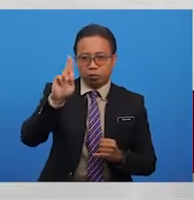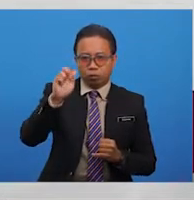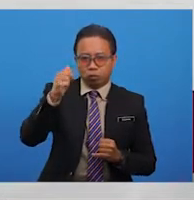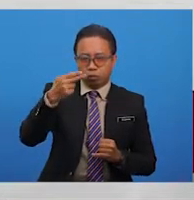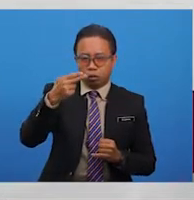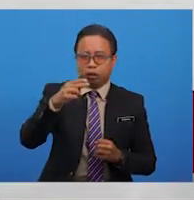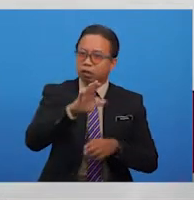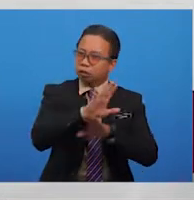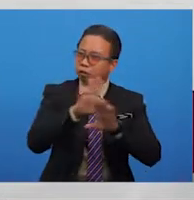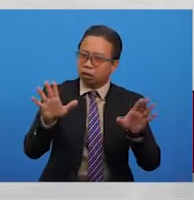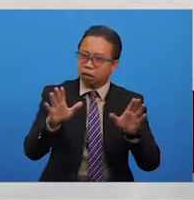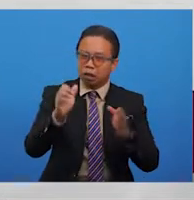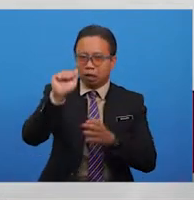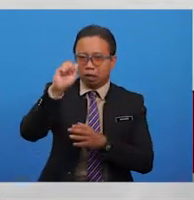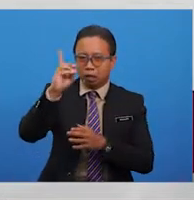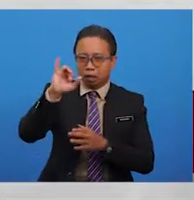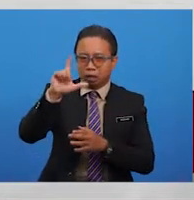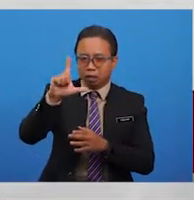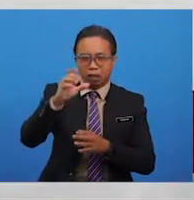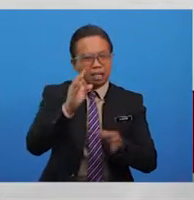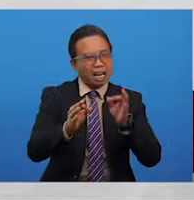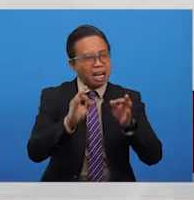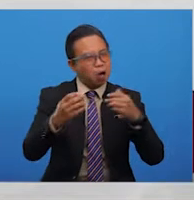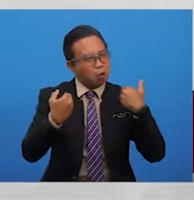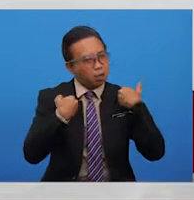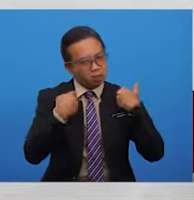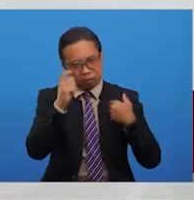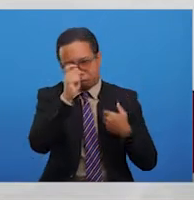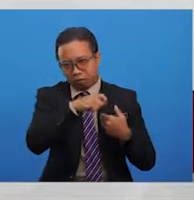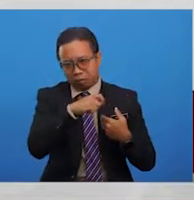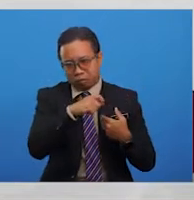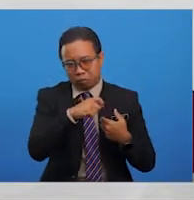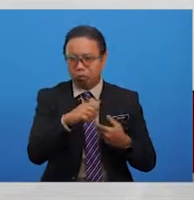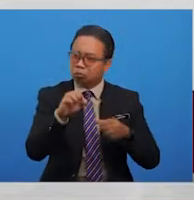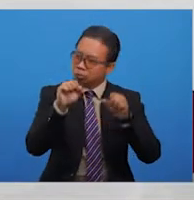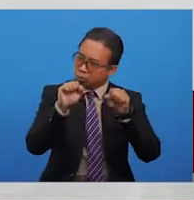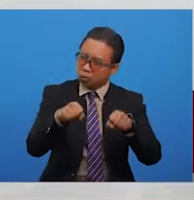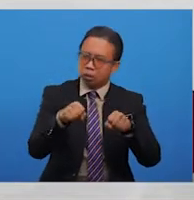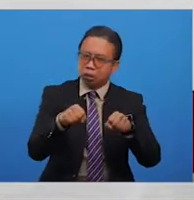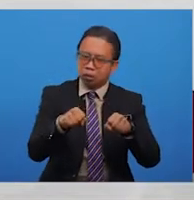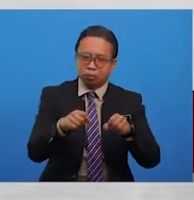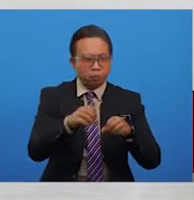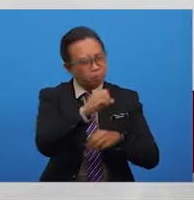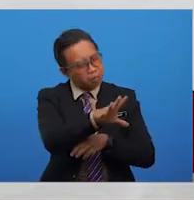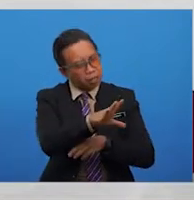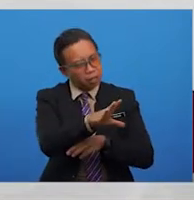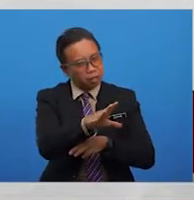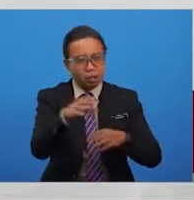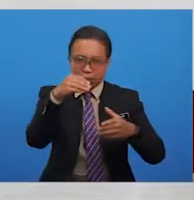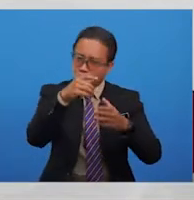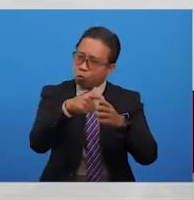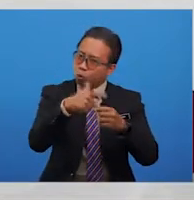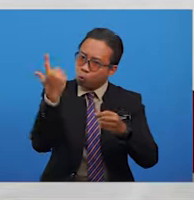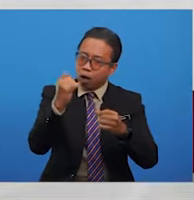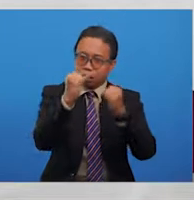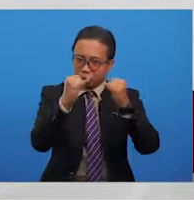bersikap saksama seandainya wujud pendustaan sehingga sanggup membiarkan kesengsaraan berlaku di luar